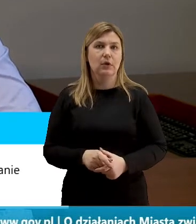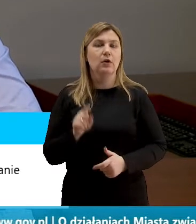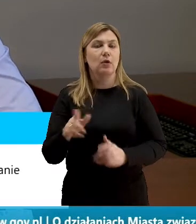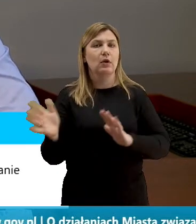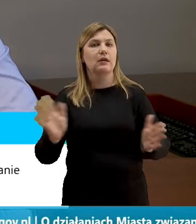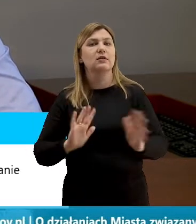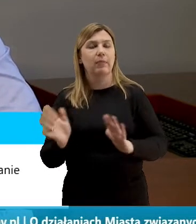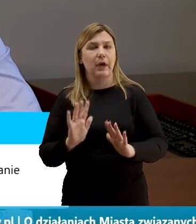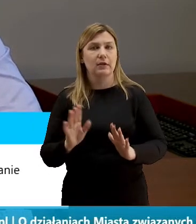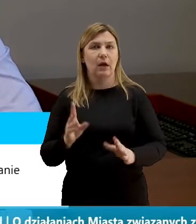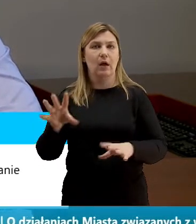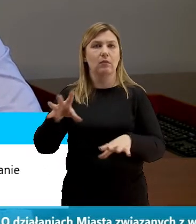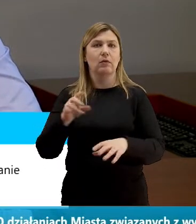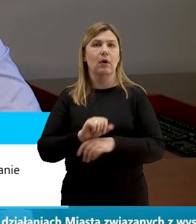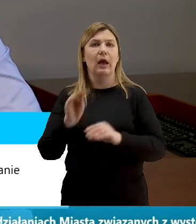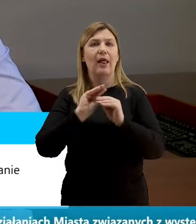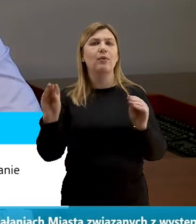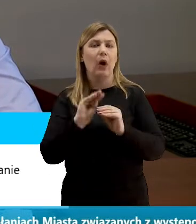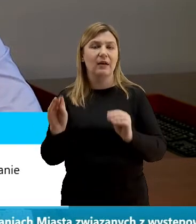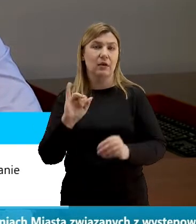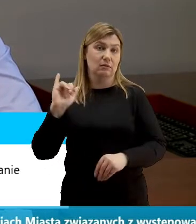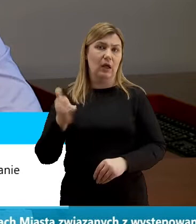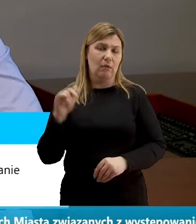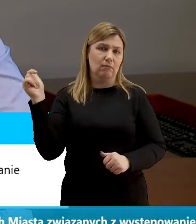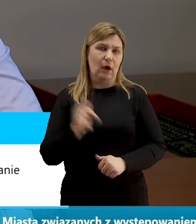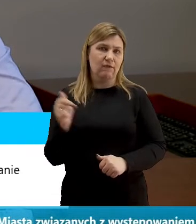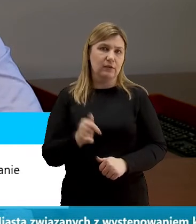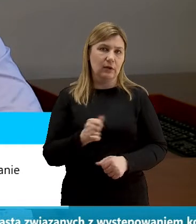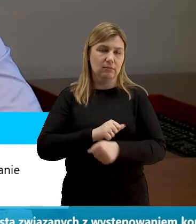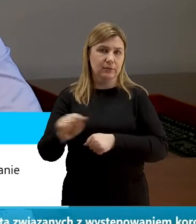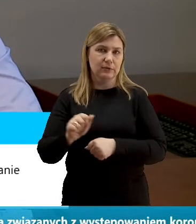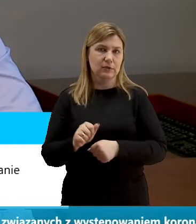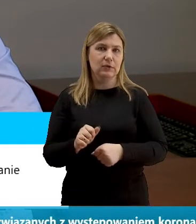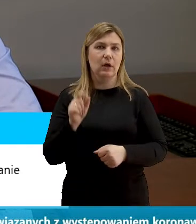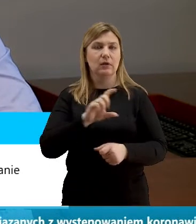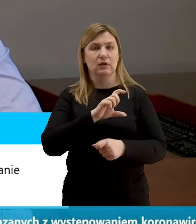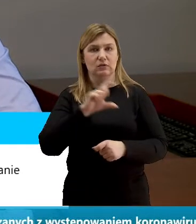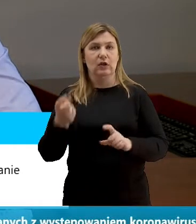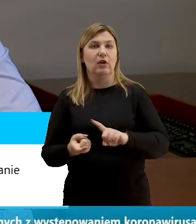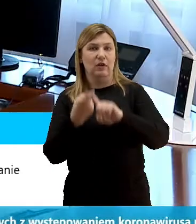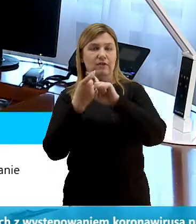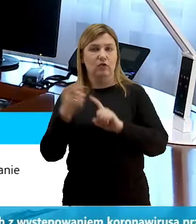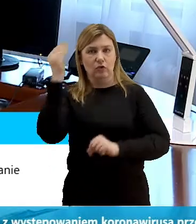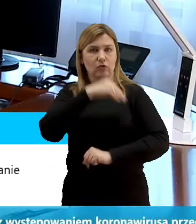proces edukacyjny który w jakiejś części powinien być prowadzony także podczas zawieszenia działań w obiektach szkolnych